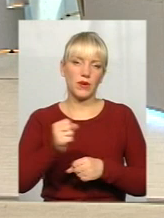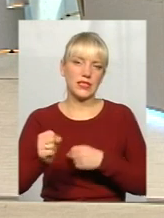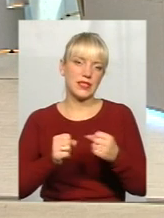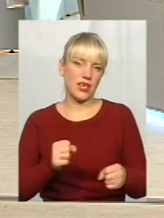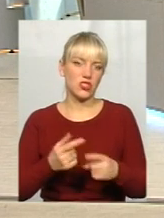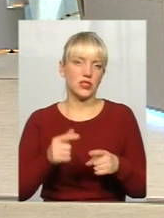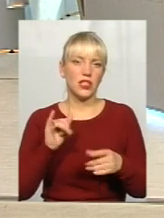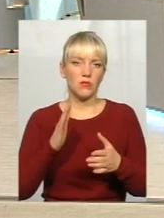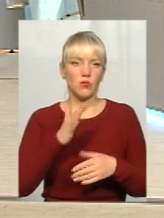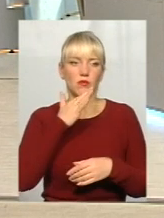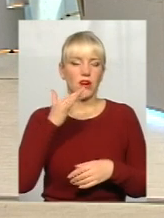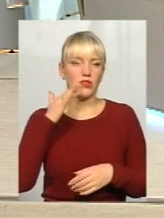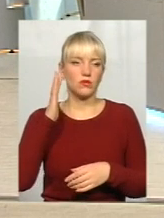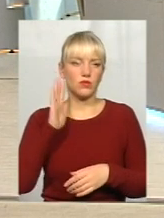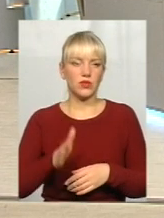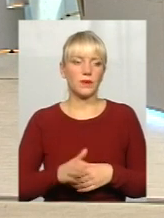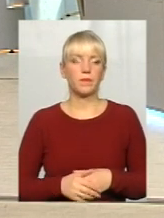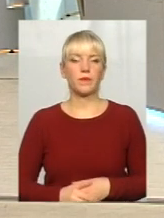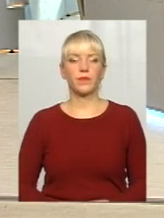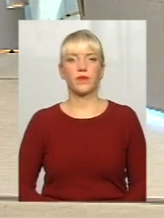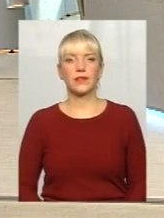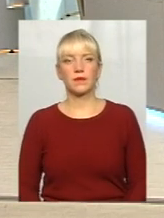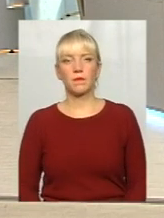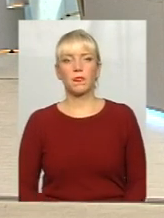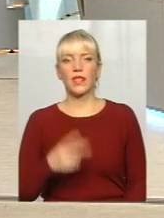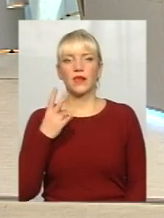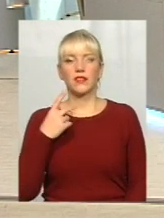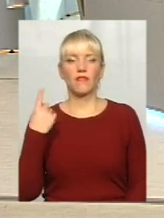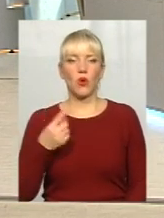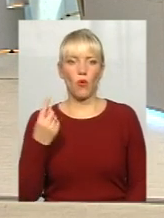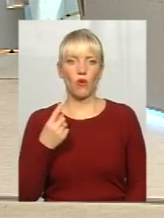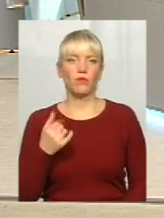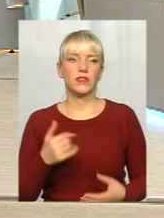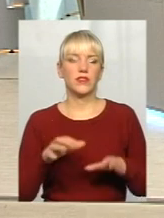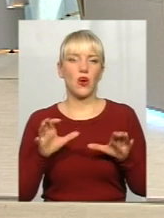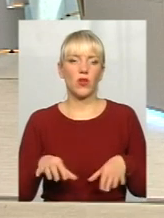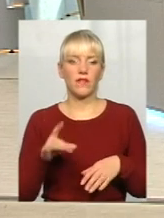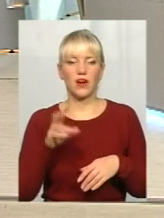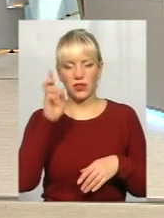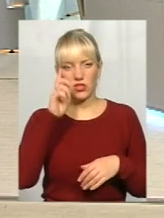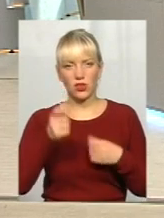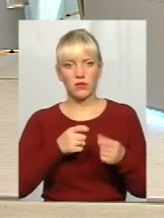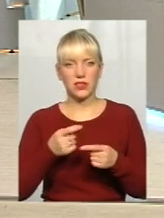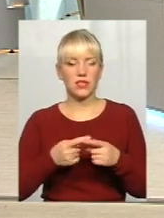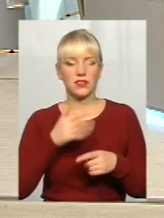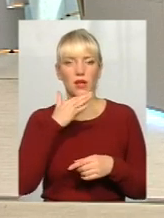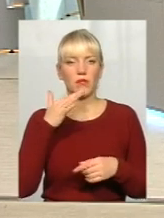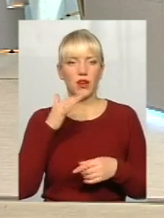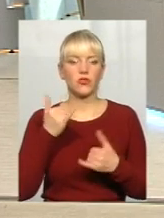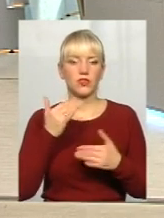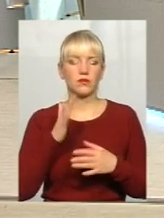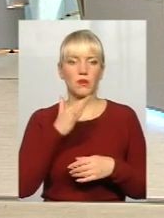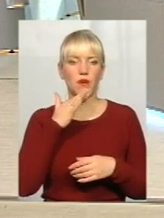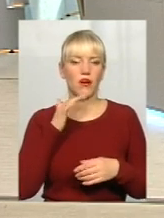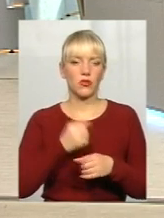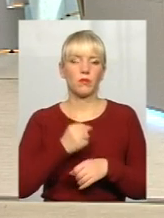дуже багато, все-таки дві області без голів, рейду, адміністрації, значить, це дуже багато. Зараз буде багато